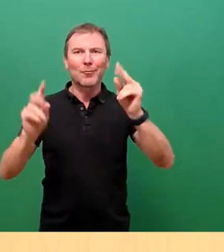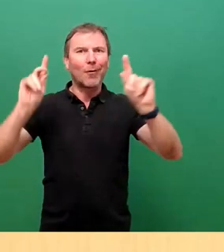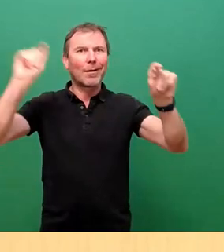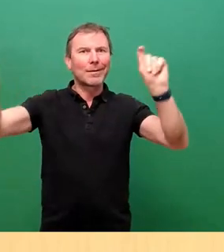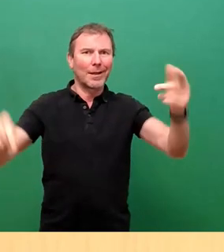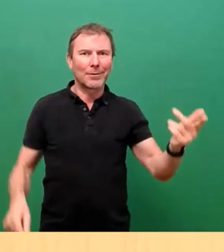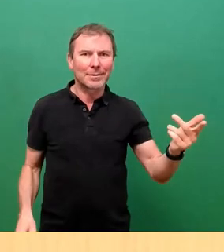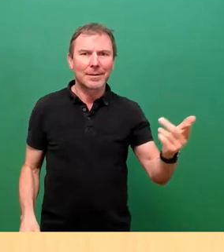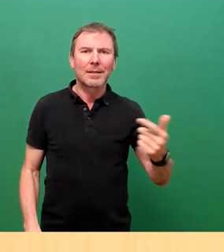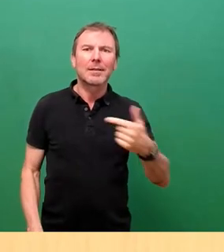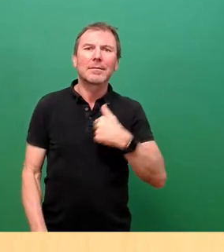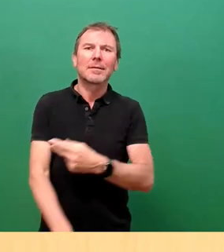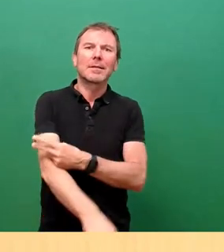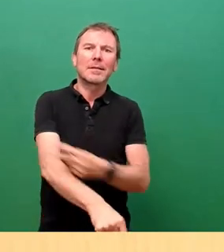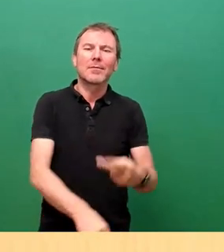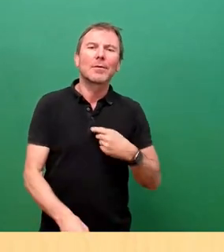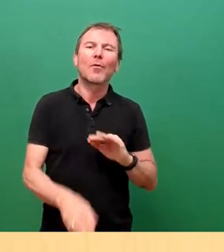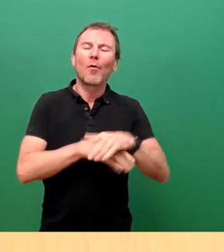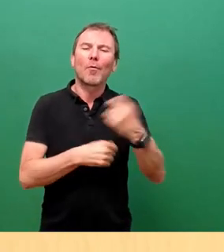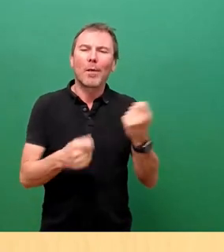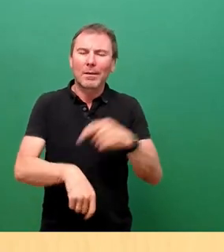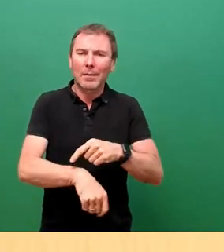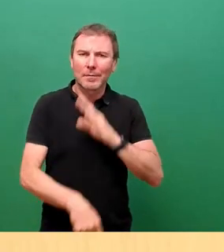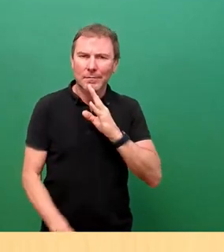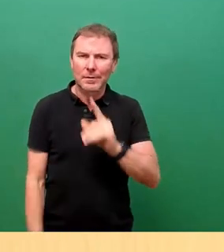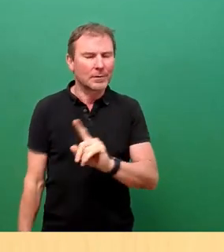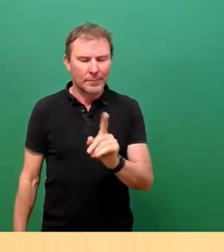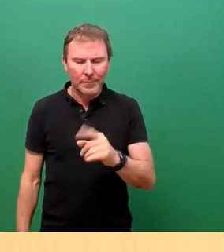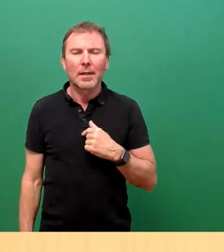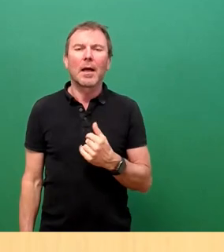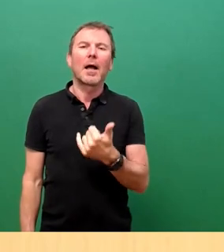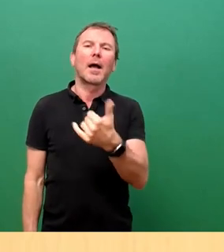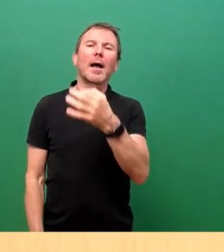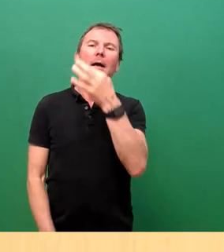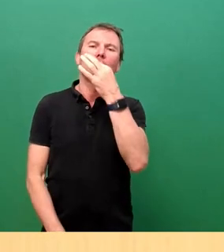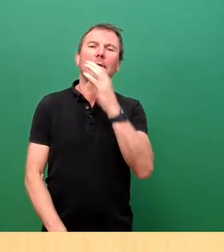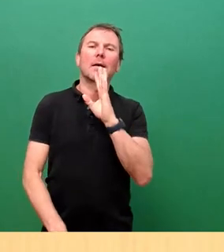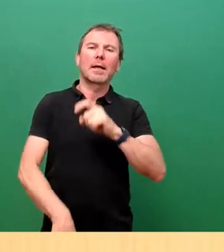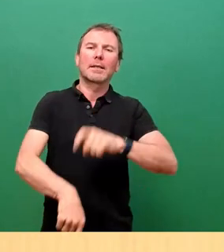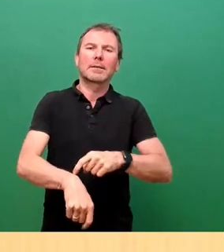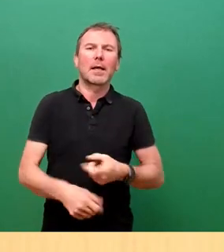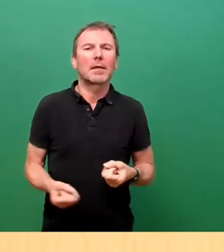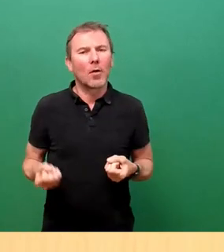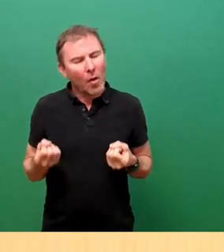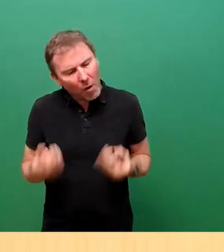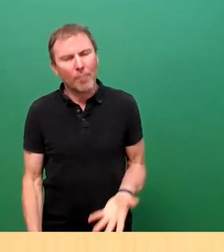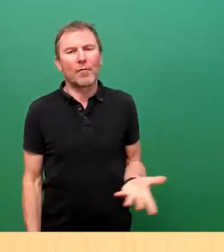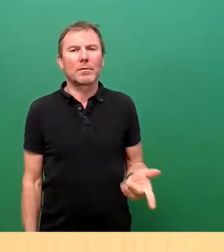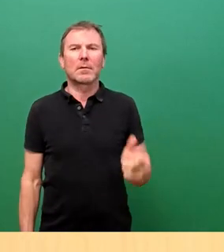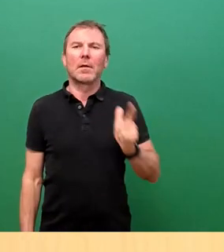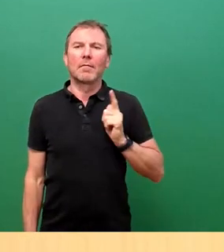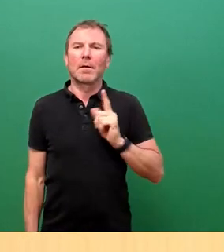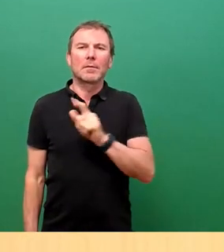meiner sonstigen Angewohnheit zu überziehen, werde ich einfach mal noch eine Minute meiner Redezeit einfach opfern und warten, ob noch ein paar mehr Kollegen oder auch